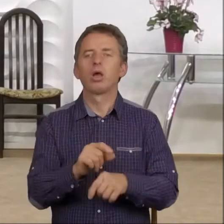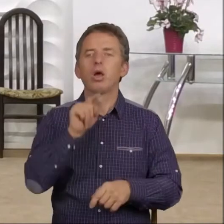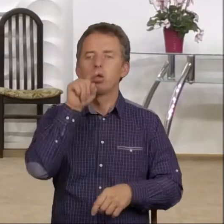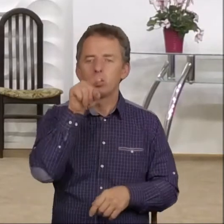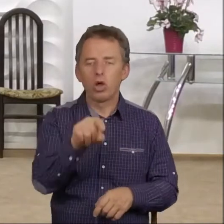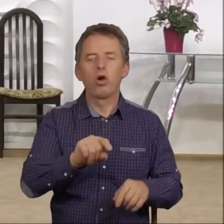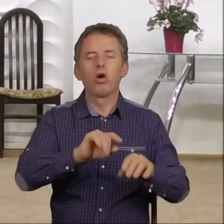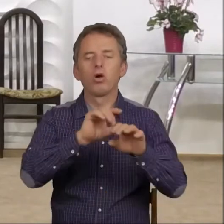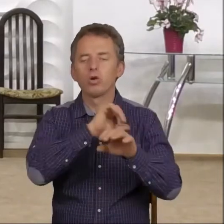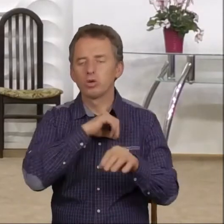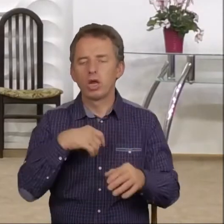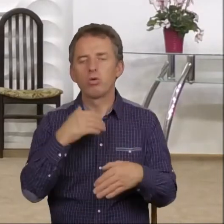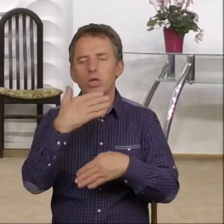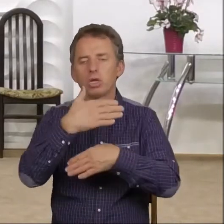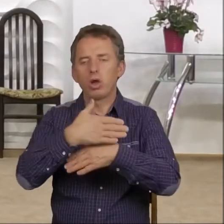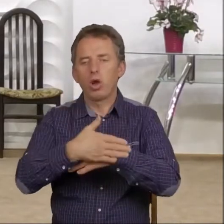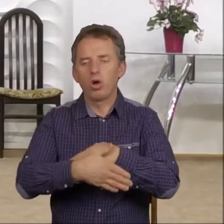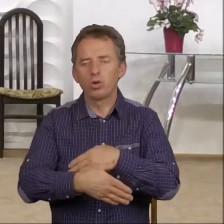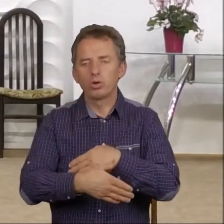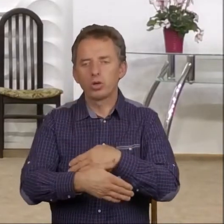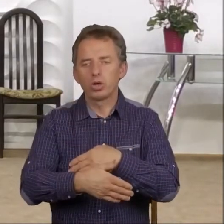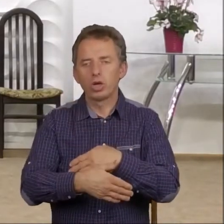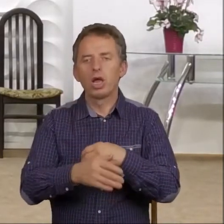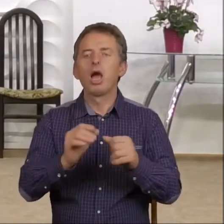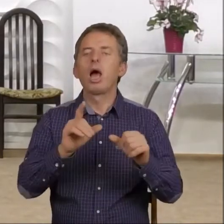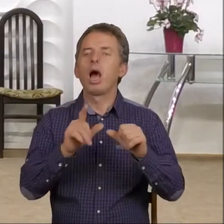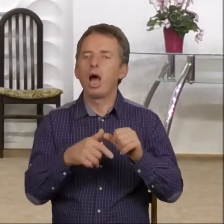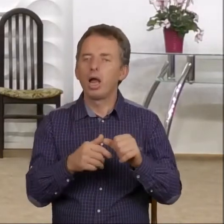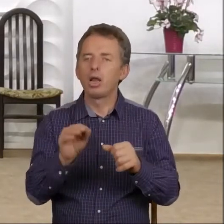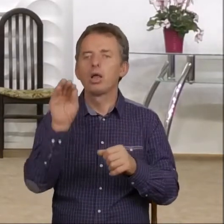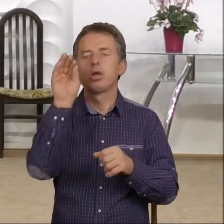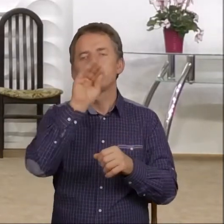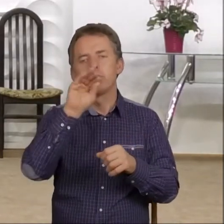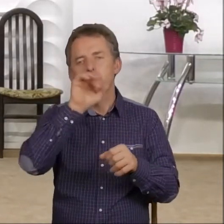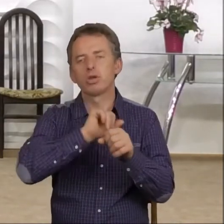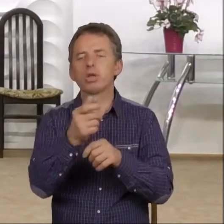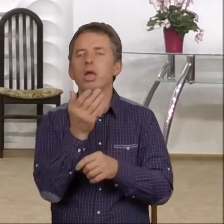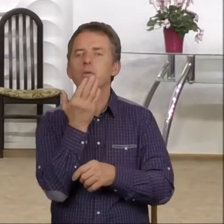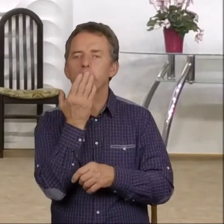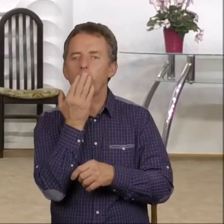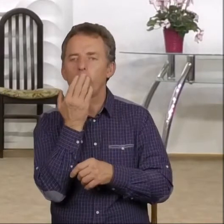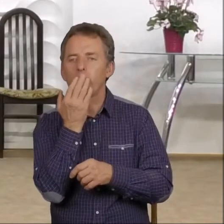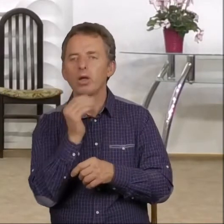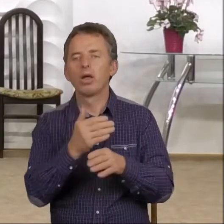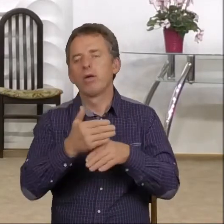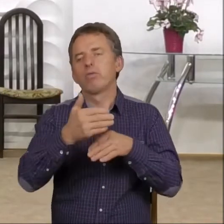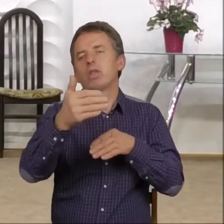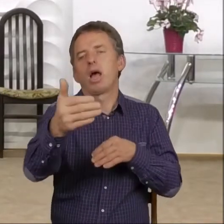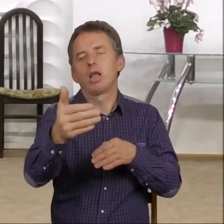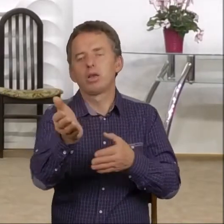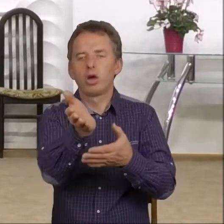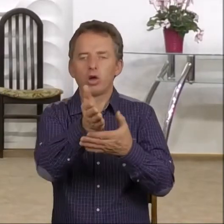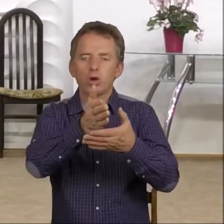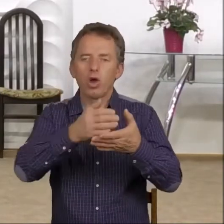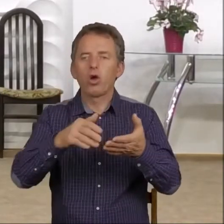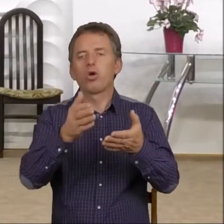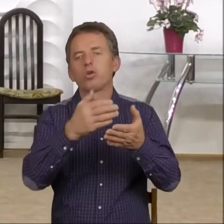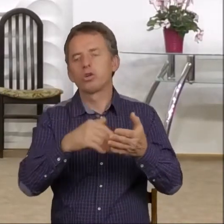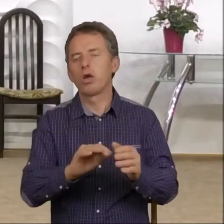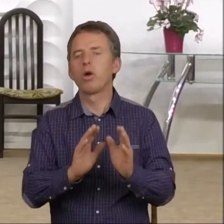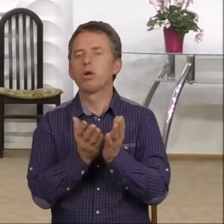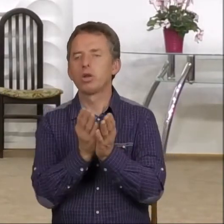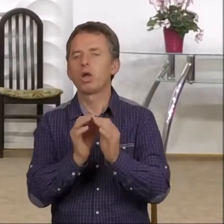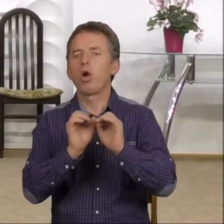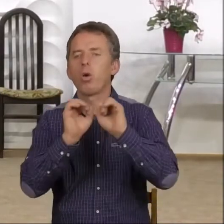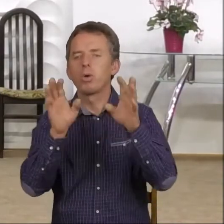skończy. Ale o tym jeszcze jest mowa w dalszych rozdziałach Księgi Objawienia.